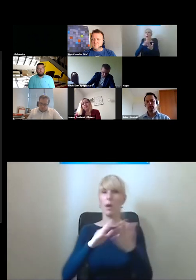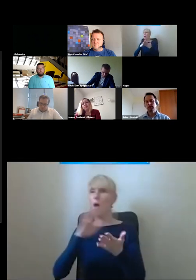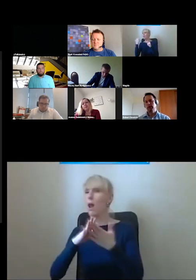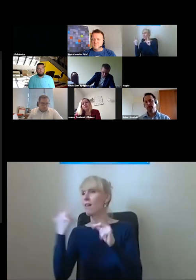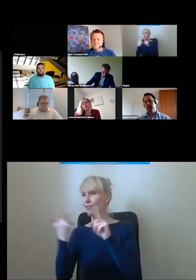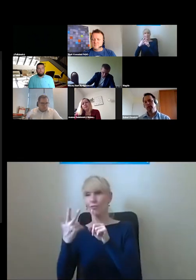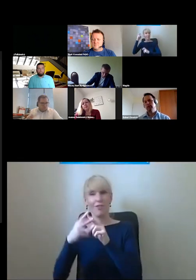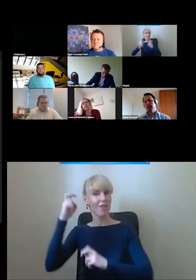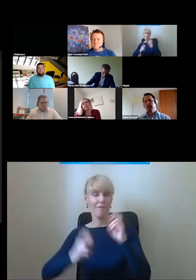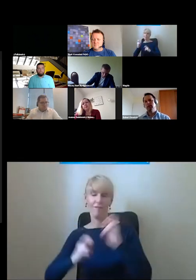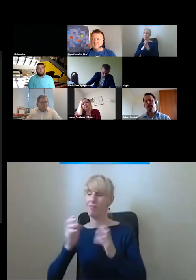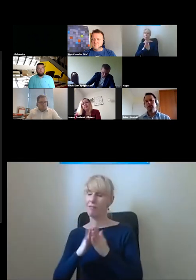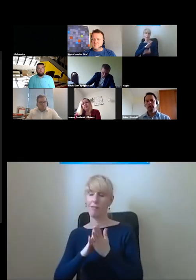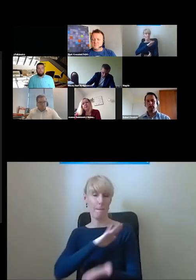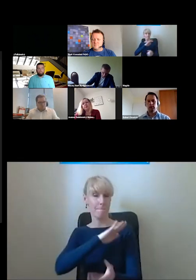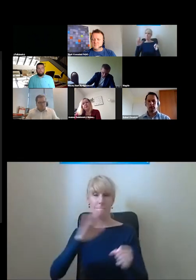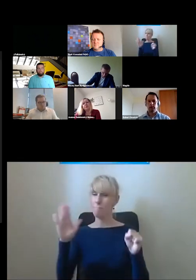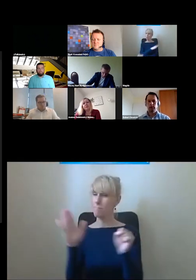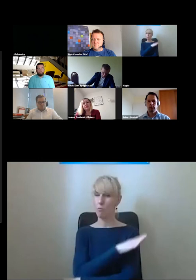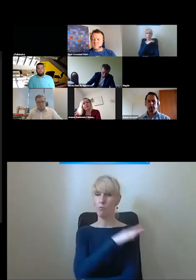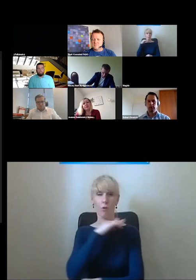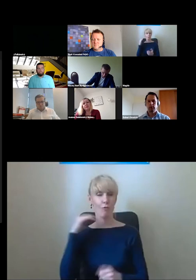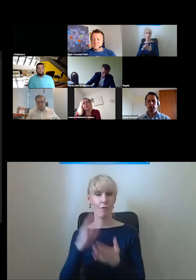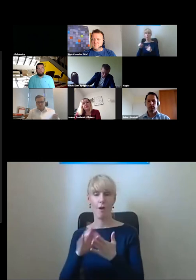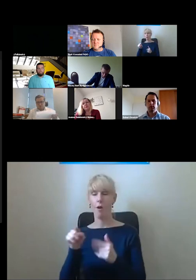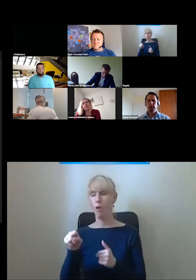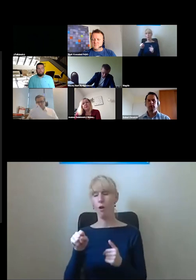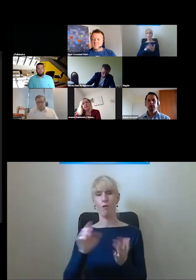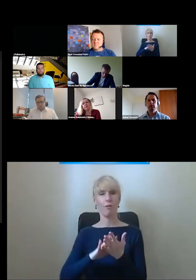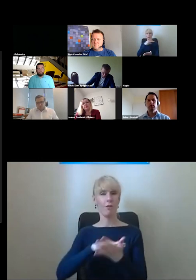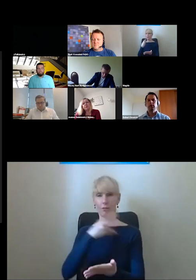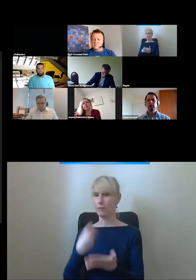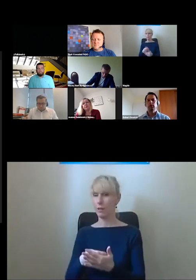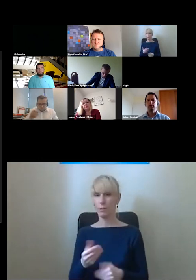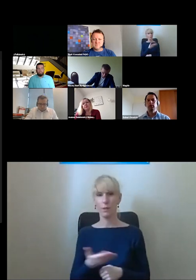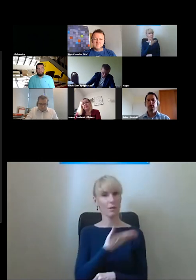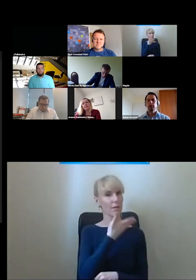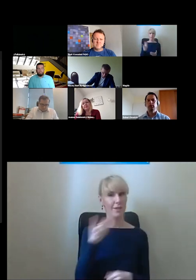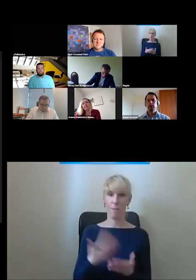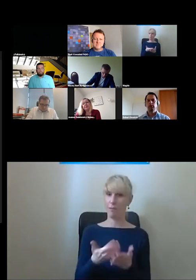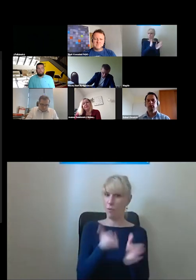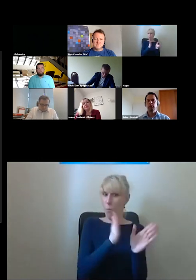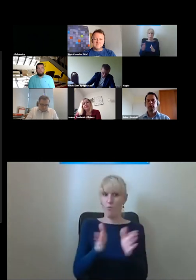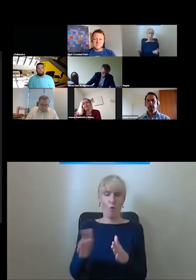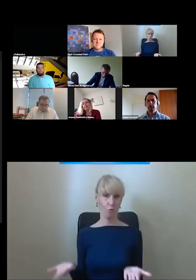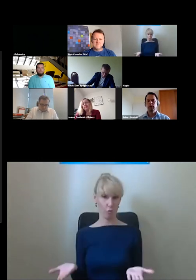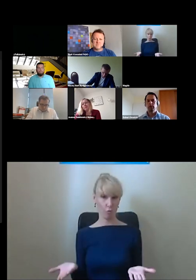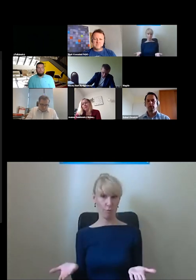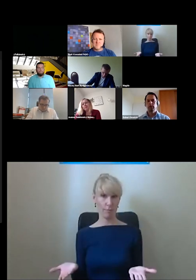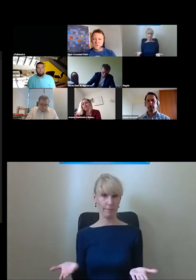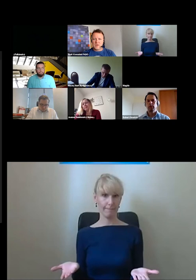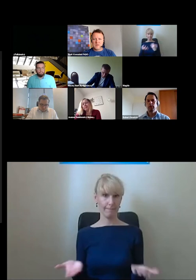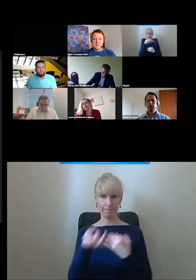i tak naprawdę nie ma tej regularności więc to chyba tyle ode mnie jeżeli ktoś ma pytania to zapraszam